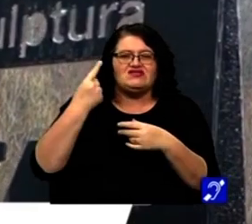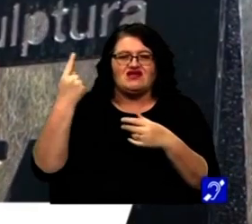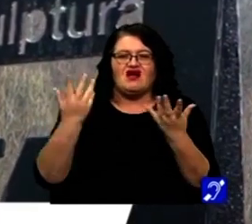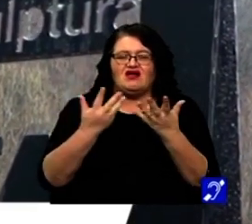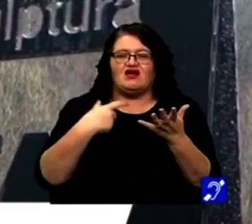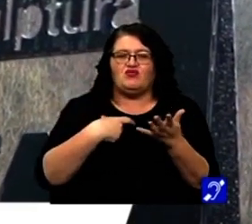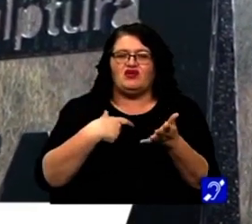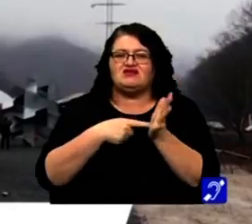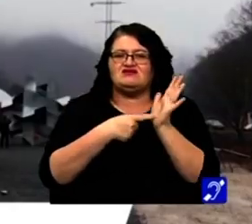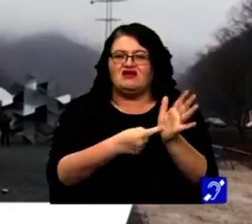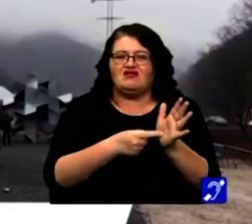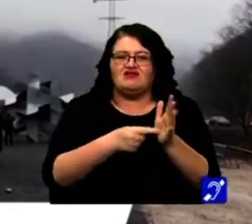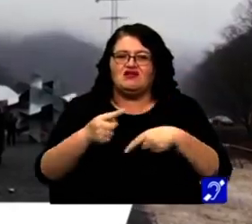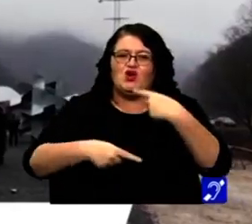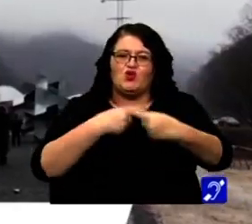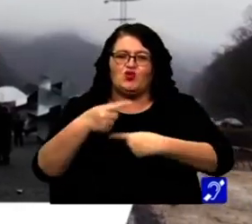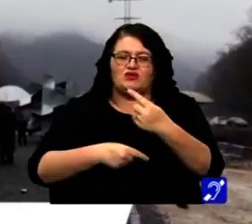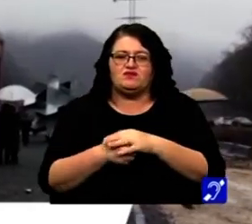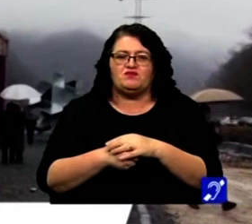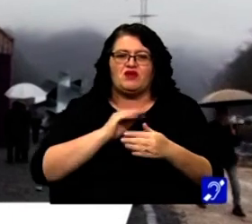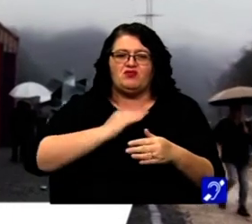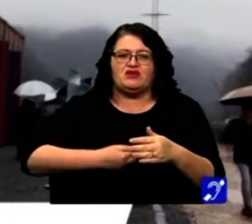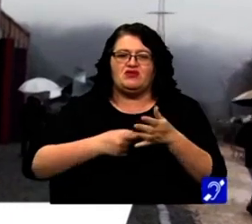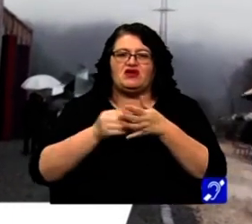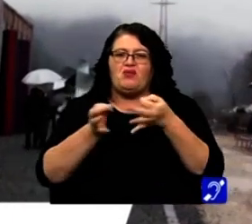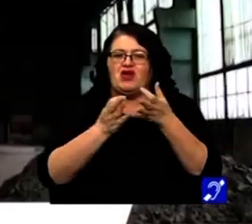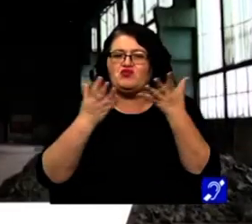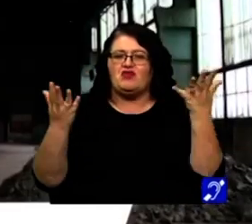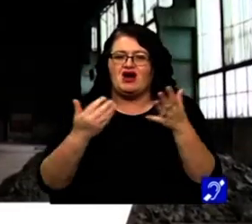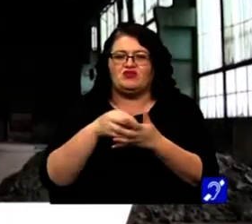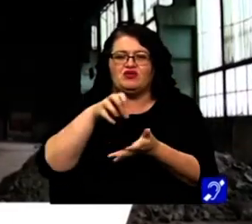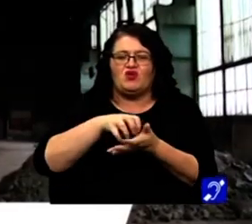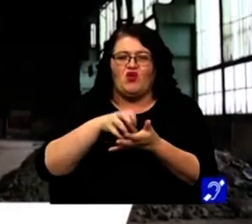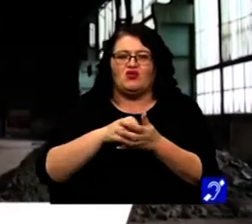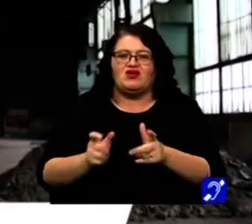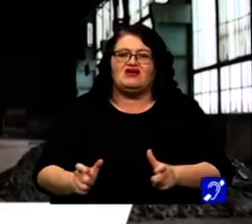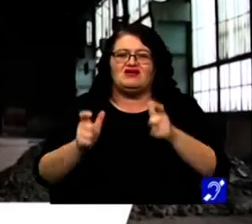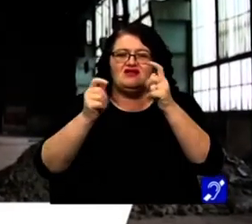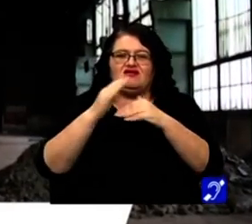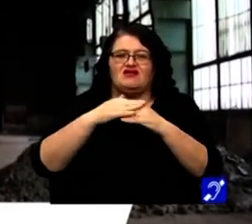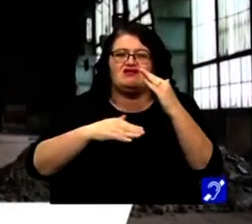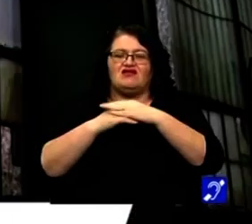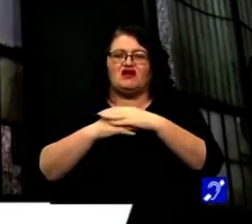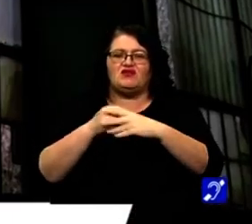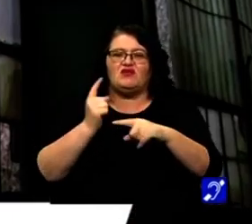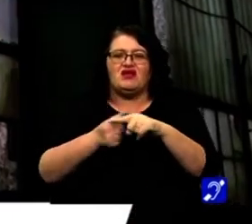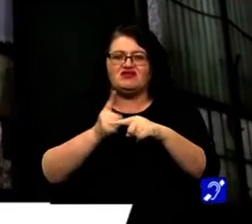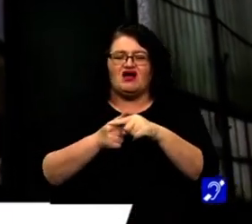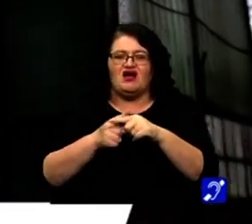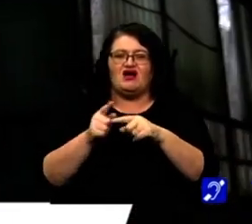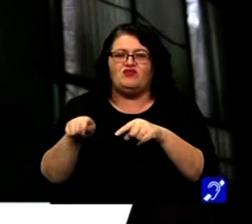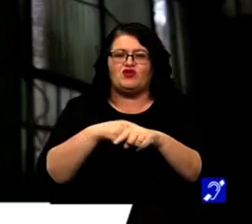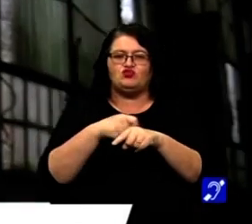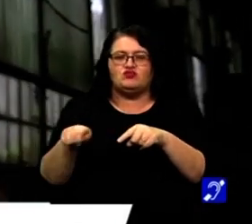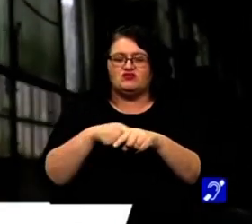poate să configureze lumi. Municipalitatea are planuri mari pentru halaminda. Clădirea din cărăminte pe structură de metal va trece într-un proces